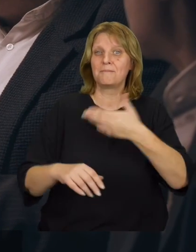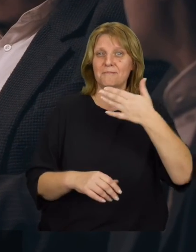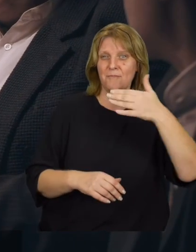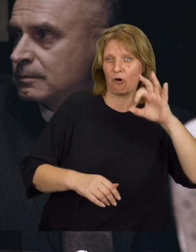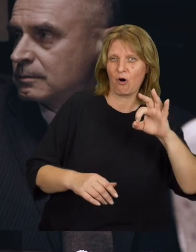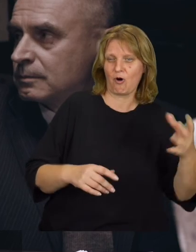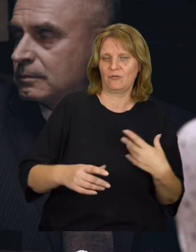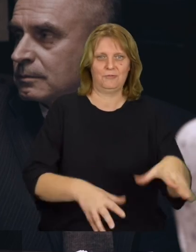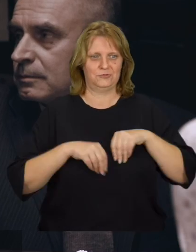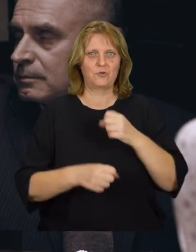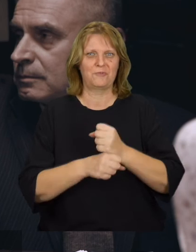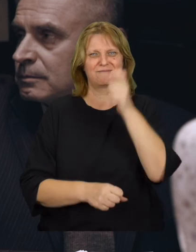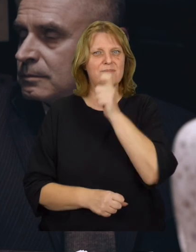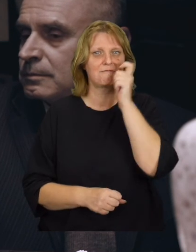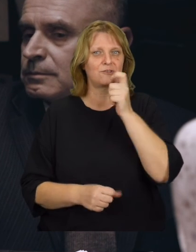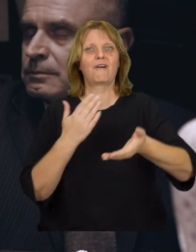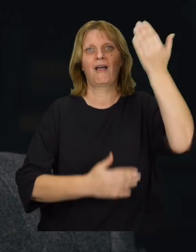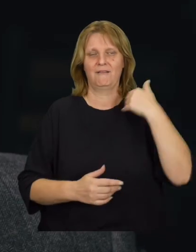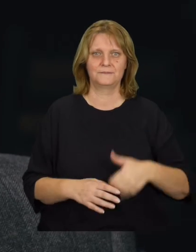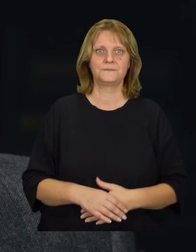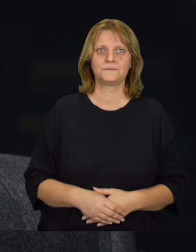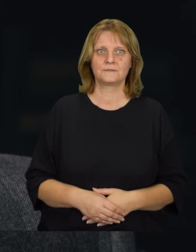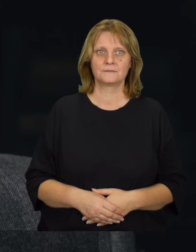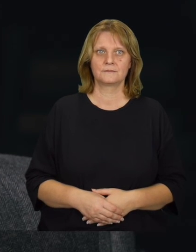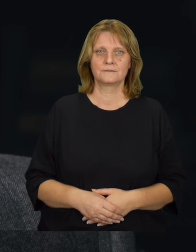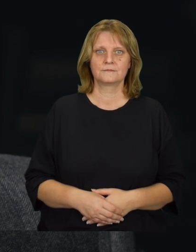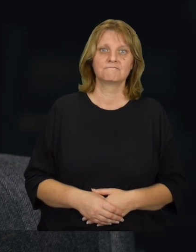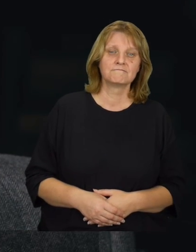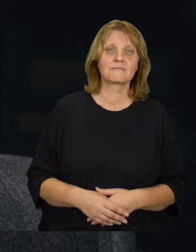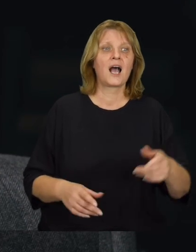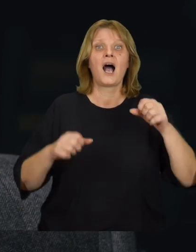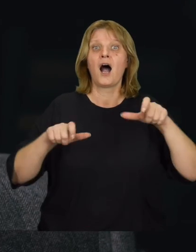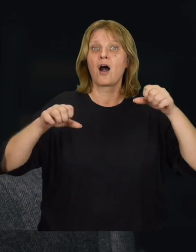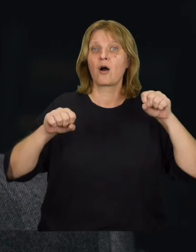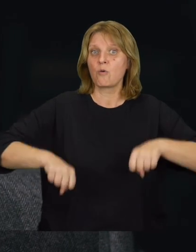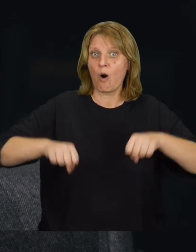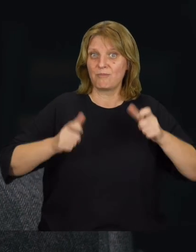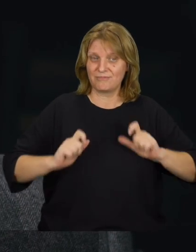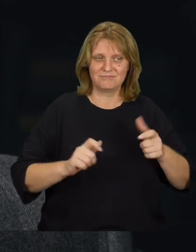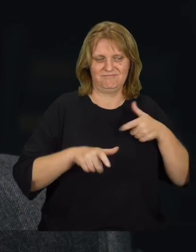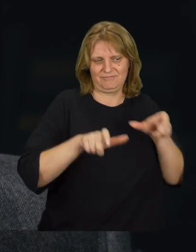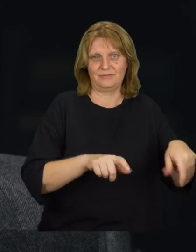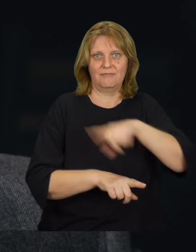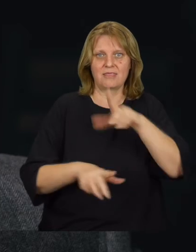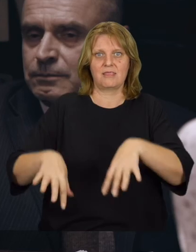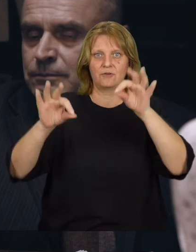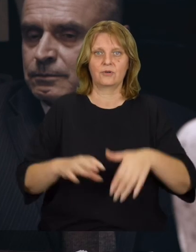bandziorami z byłego ARL-u. Jak referendum? Chłopów przymuszali do pójścia na referendum.